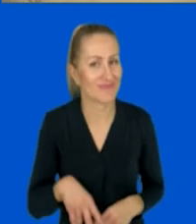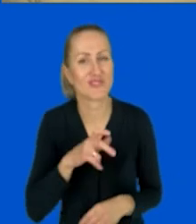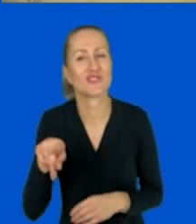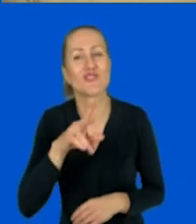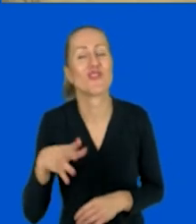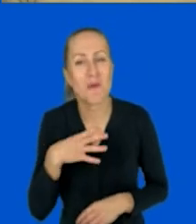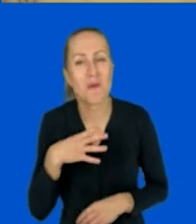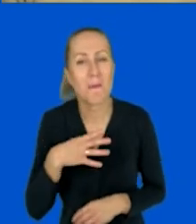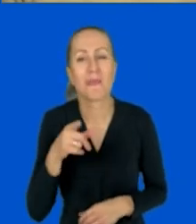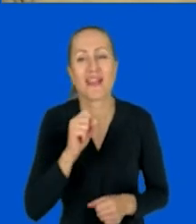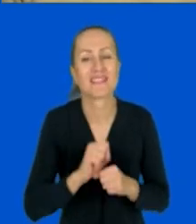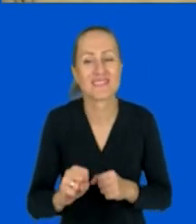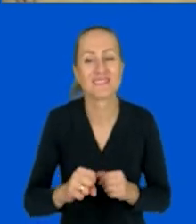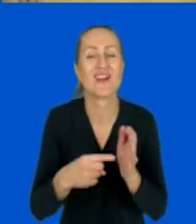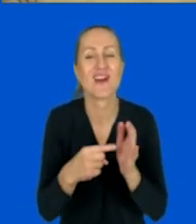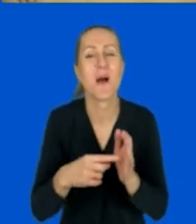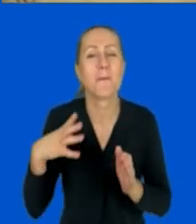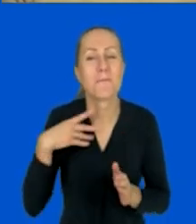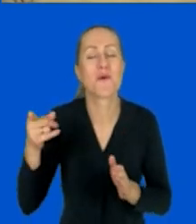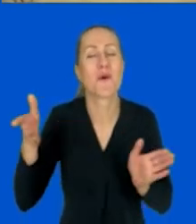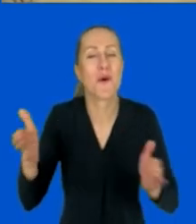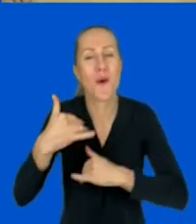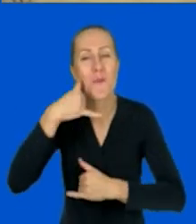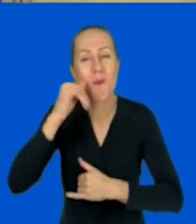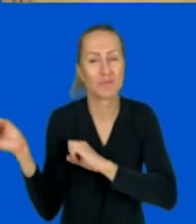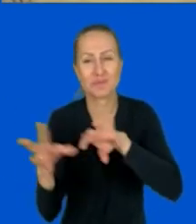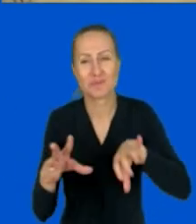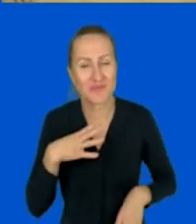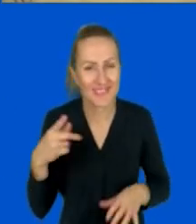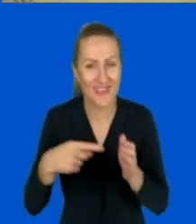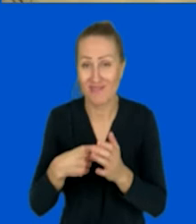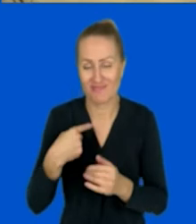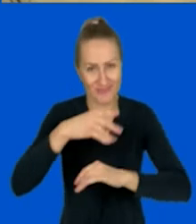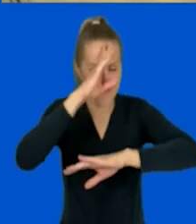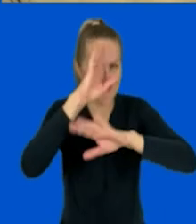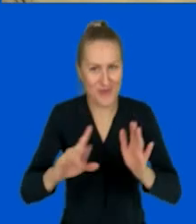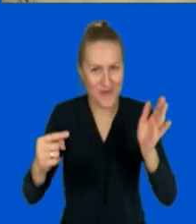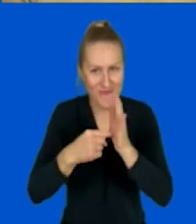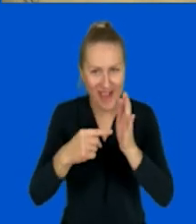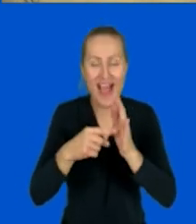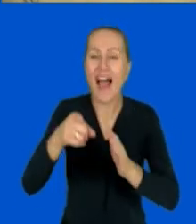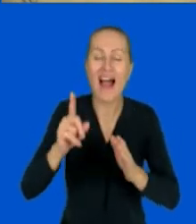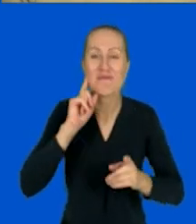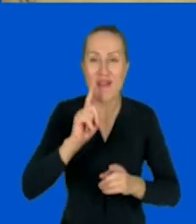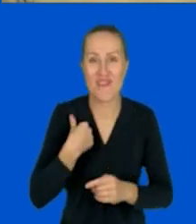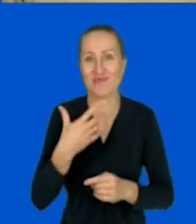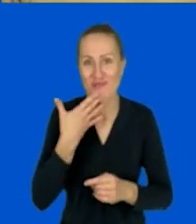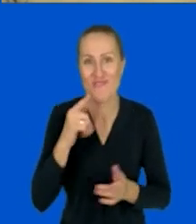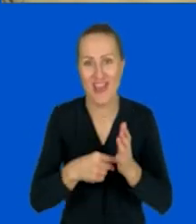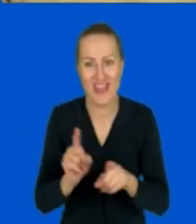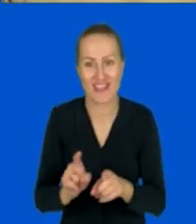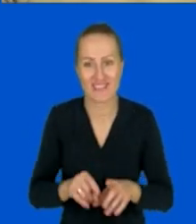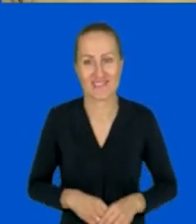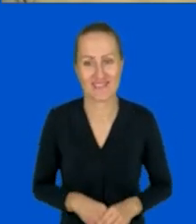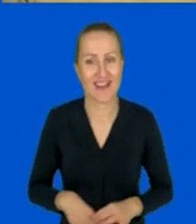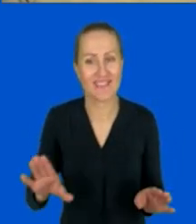właśnie. Ale o kurierem, że nie pomyślałam, ale ja też bardzo często tej wymówki używam. To znaczy jakby nie